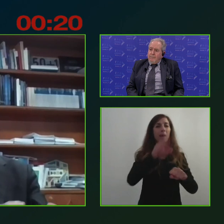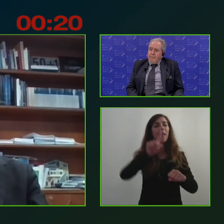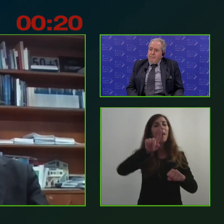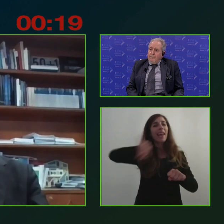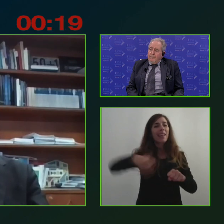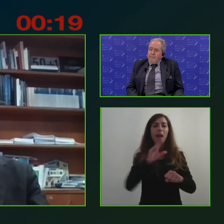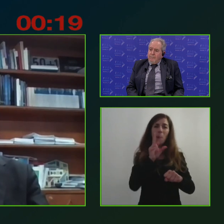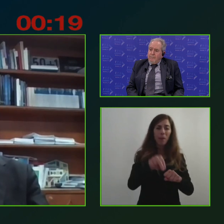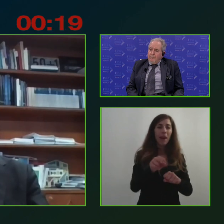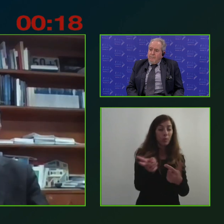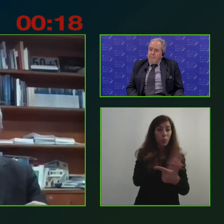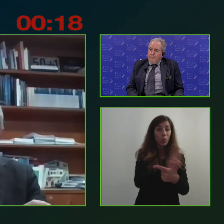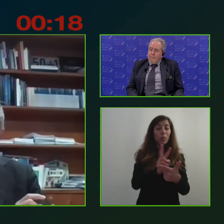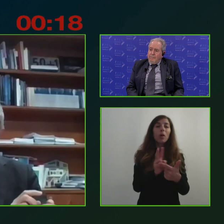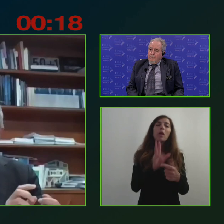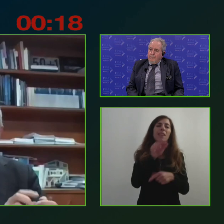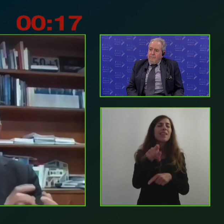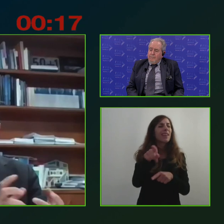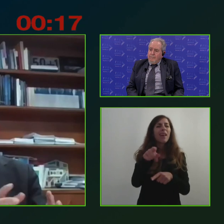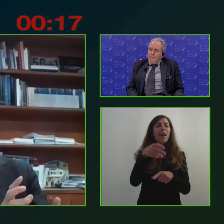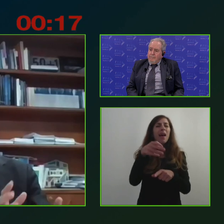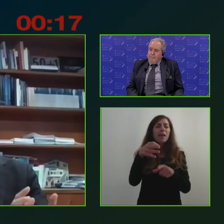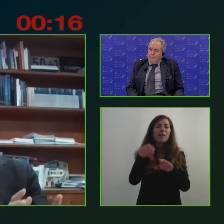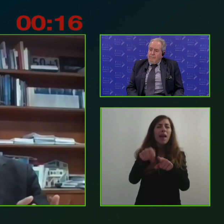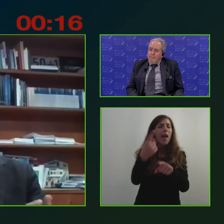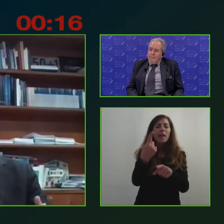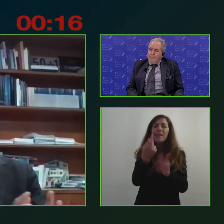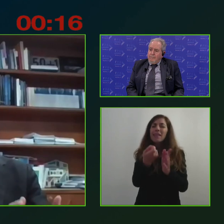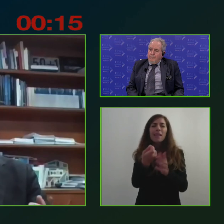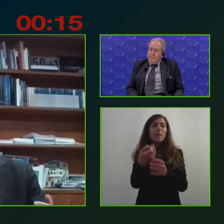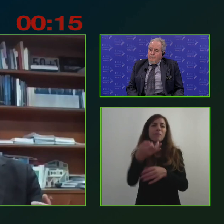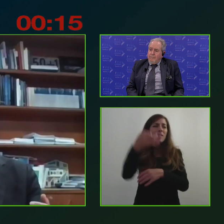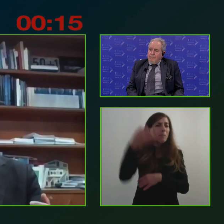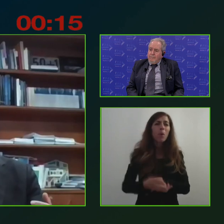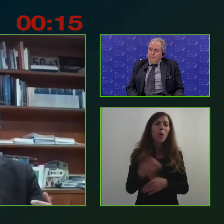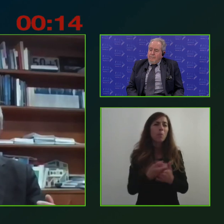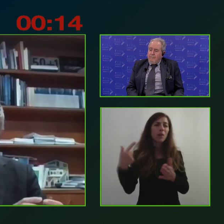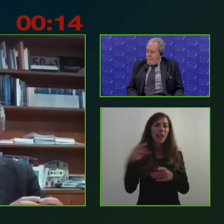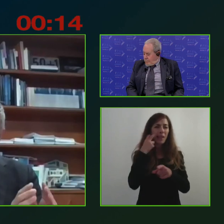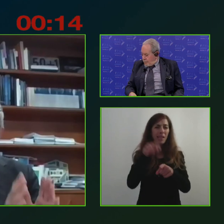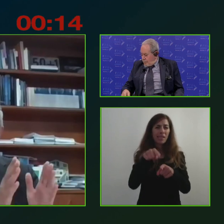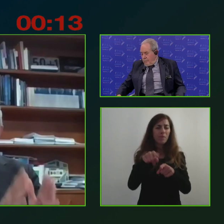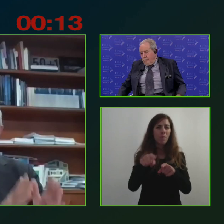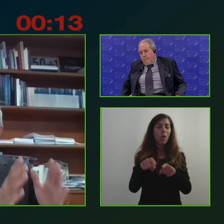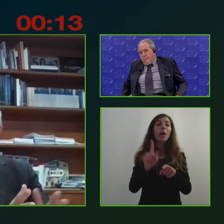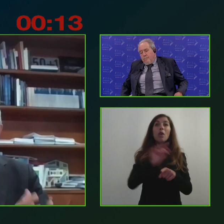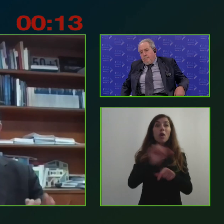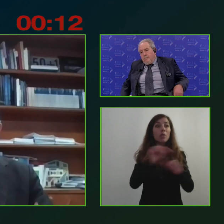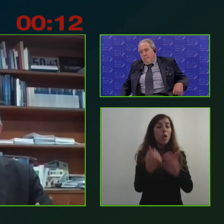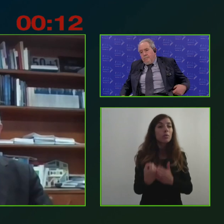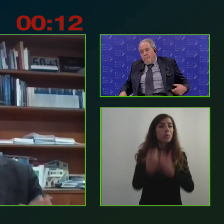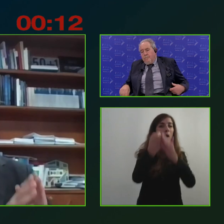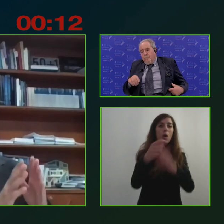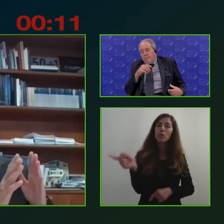fattori decisivi di questo sistema non un'azione a supporto degli investimenti ma proprio un